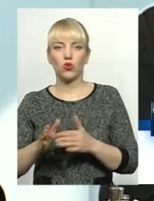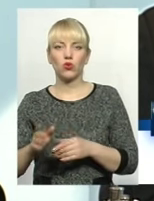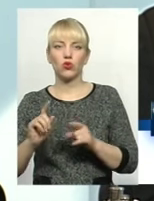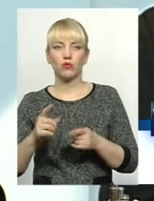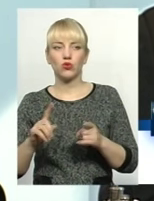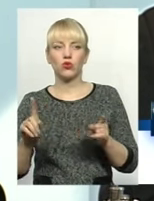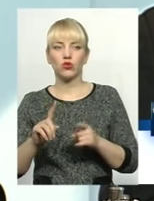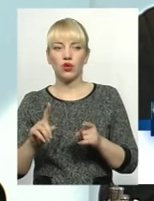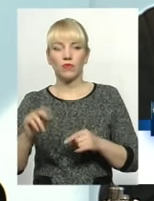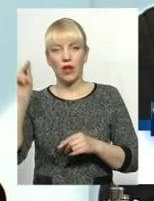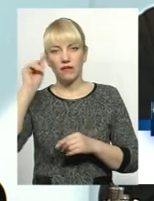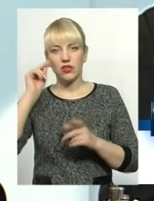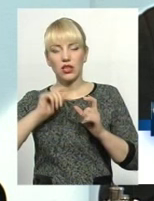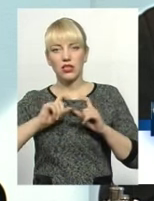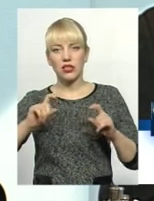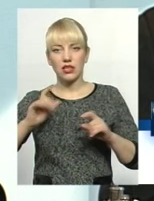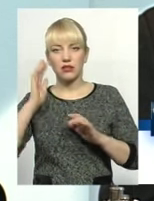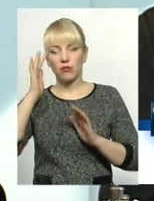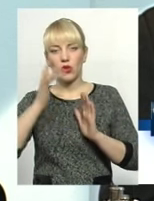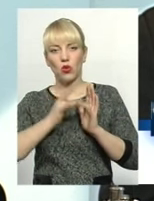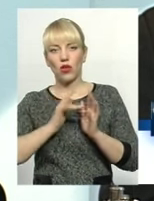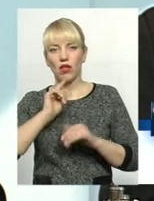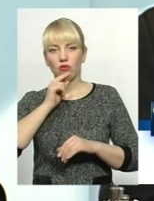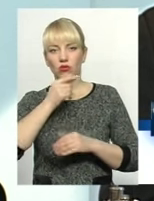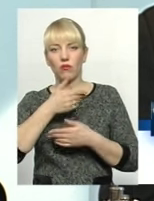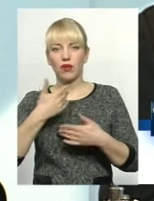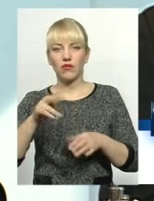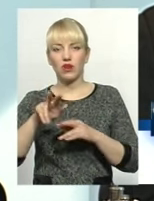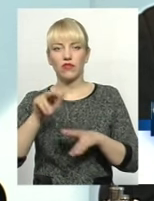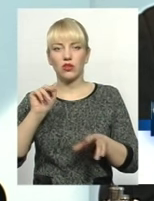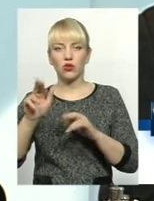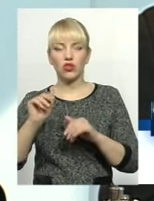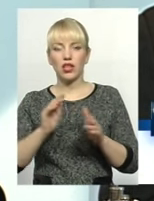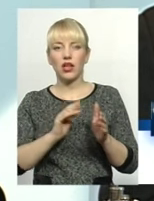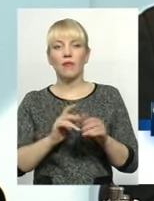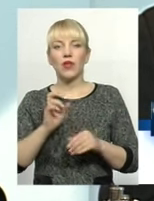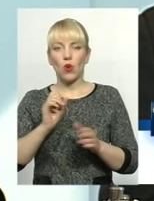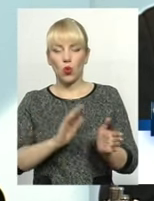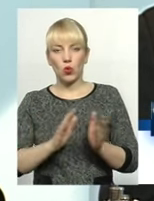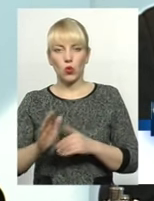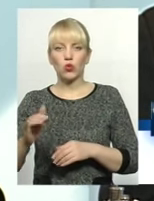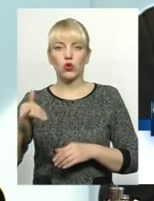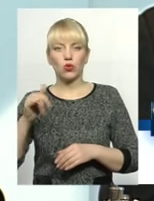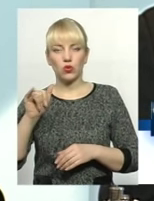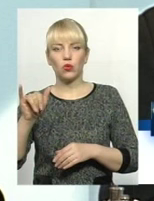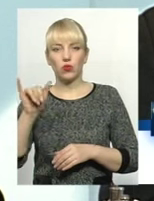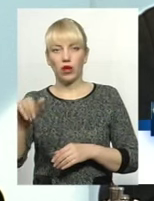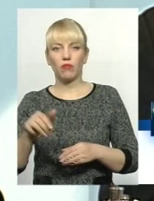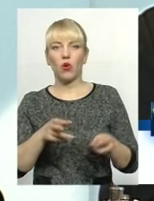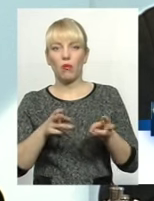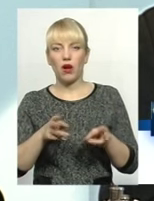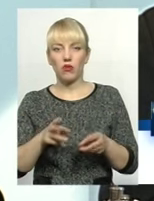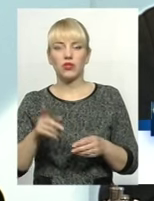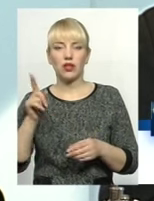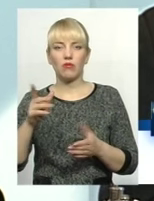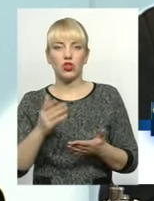тому що дійсно в начальний заклад з метою економії ми вже його відключили. Гуртожиток опалюється, тому що там живуть і переселенці, і наші